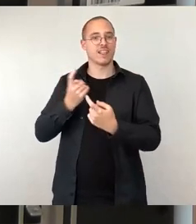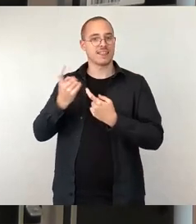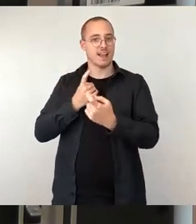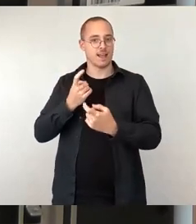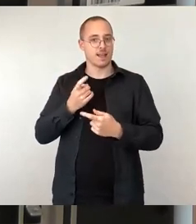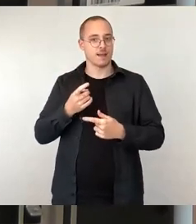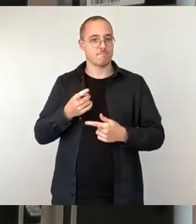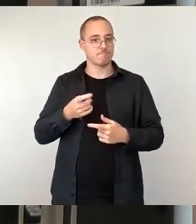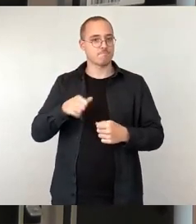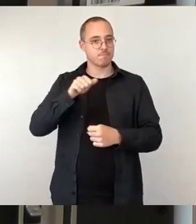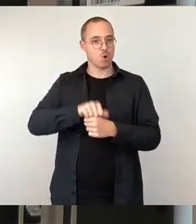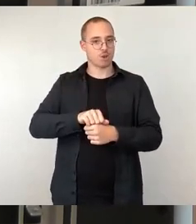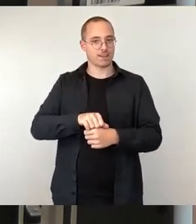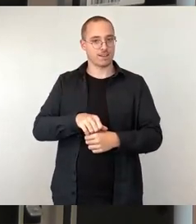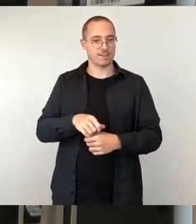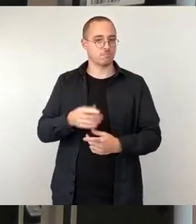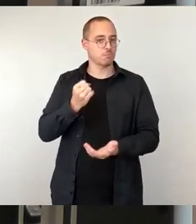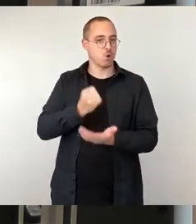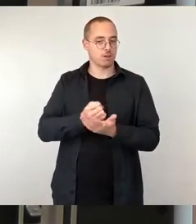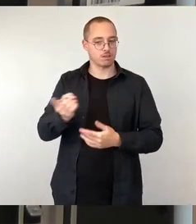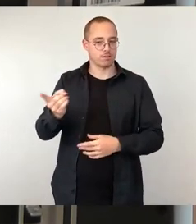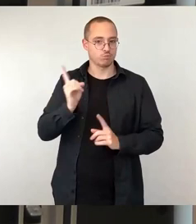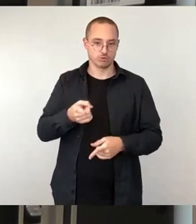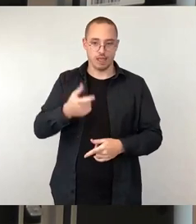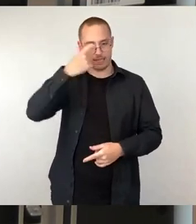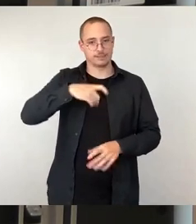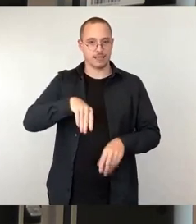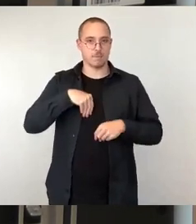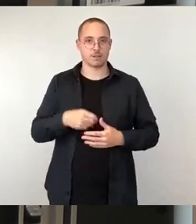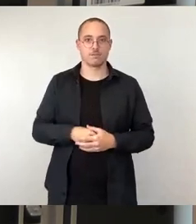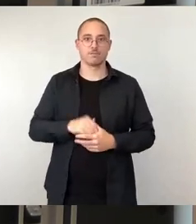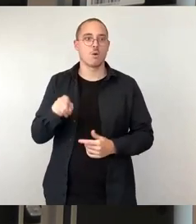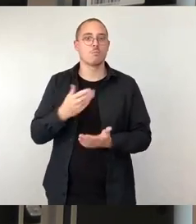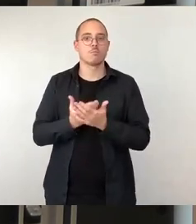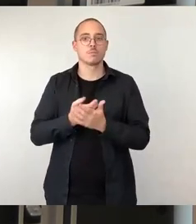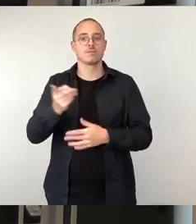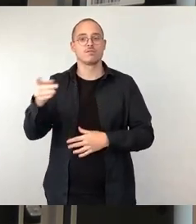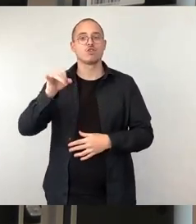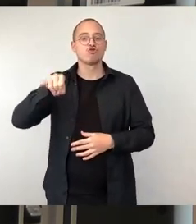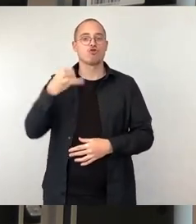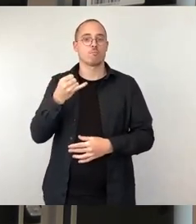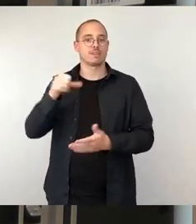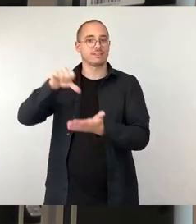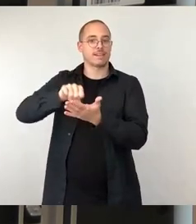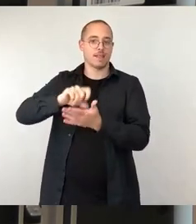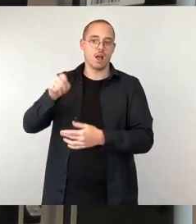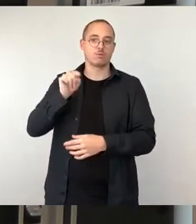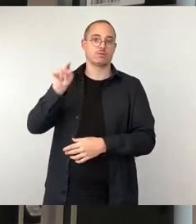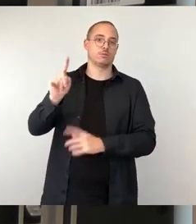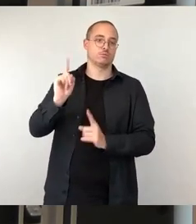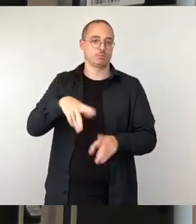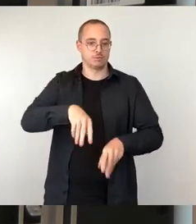Wirtschaftsförderung ernst genommen werden, die, Stichwort Jobturbo, auch im Jobcenter ankommen. Und da möchte ich Ihnen ein Beispiel auch nennen.